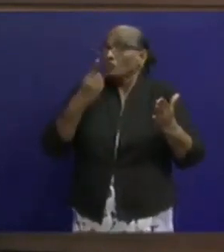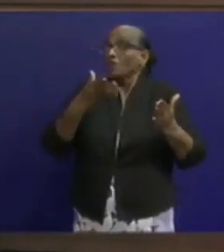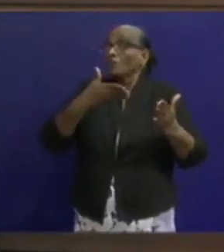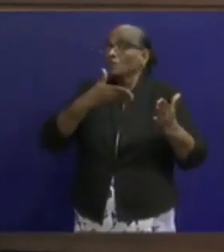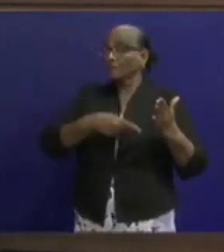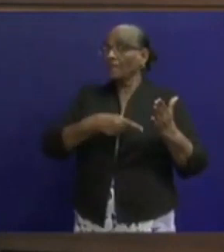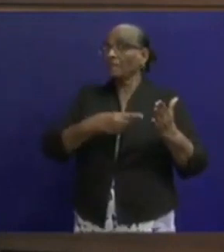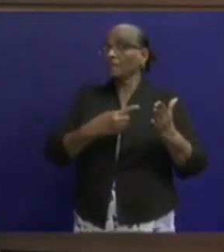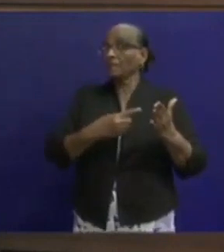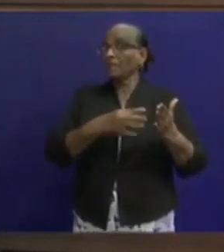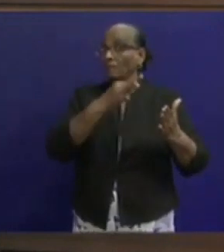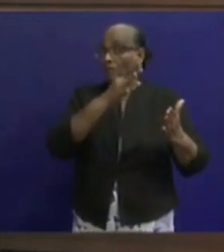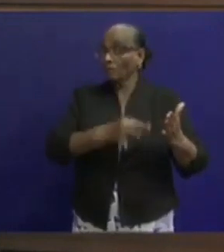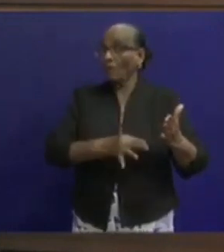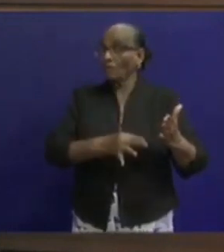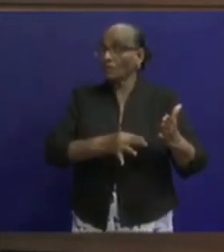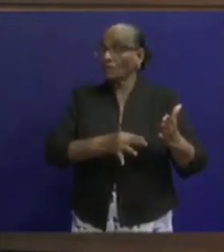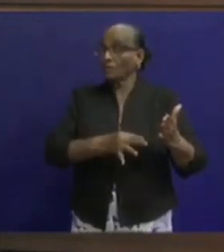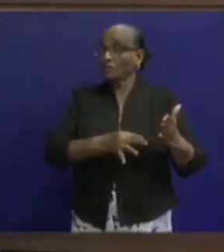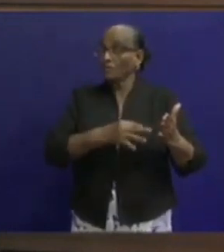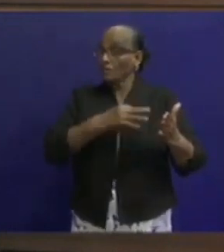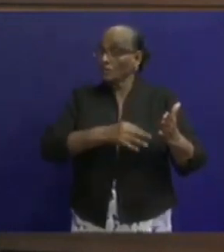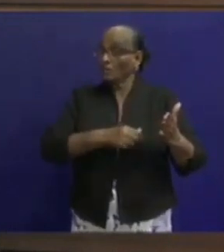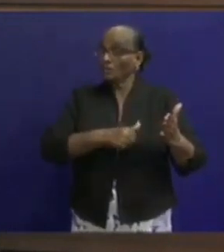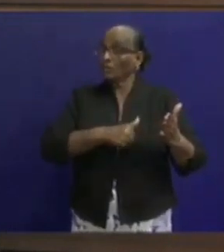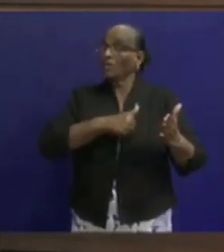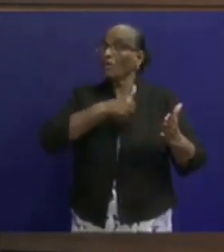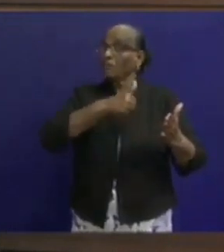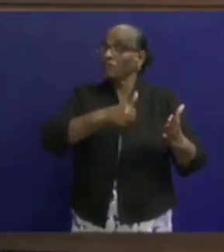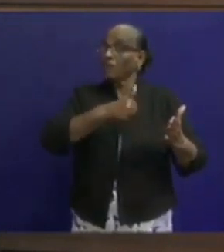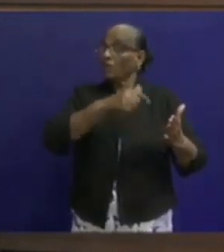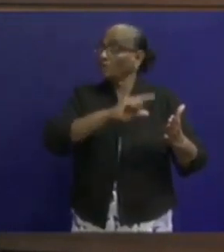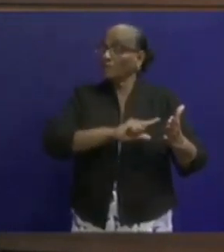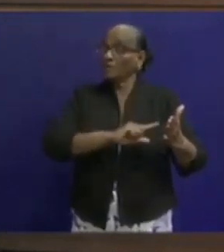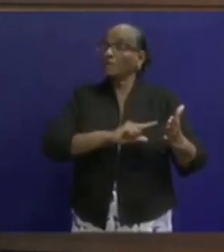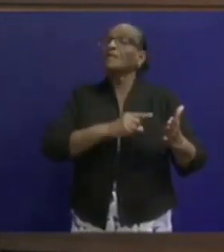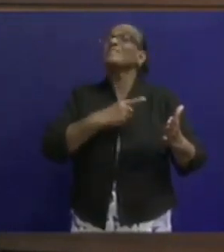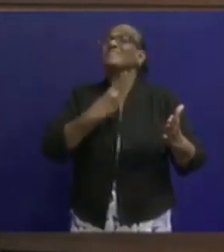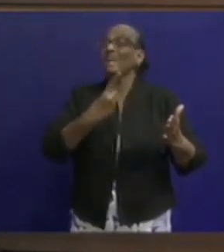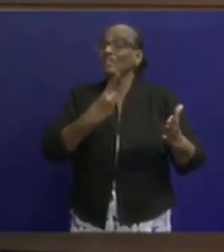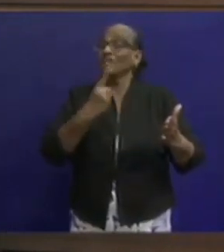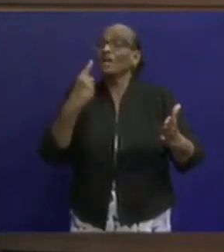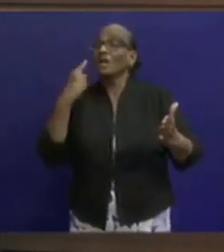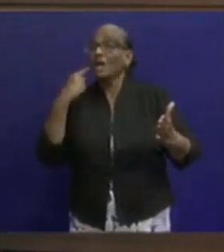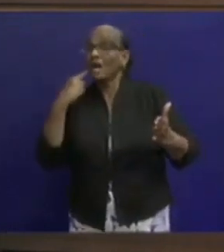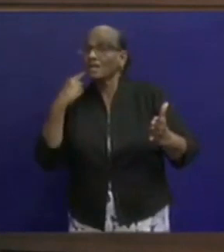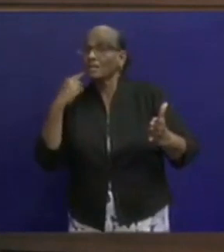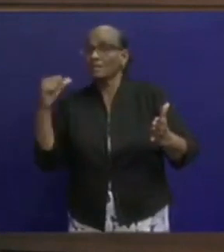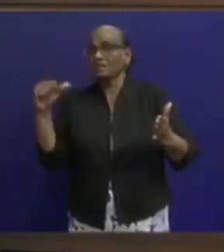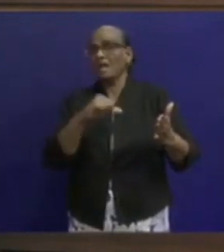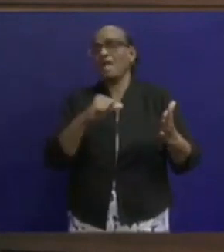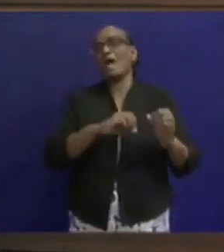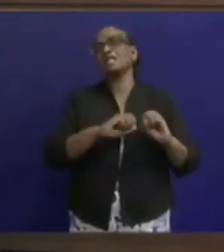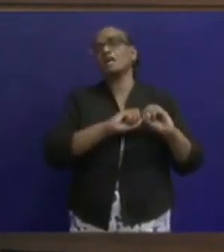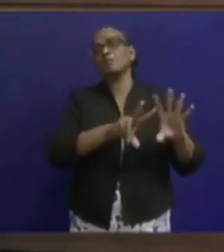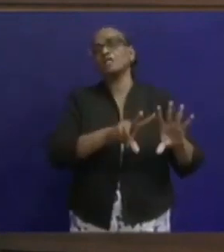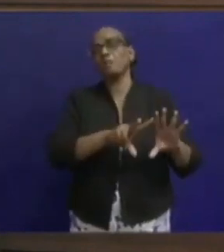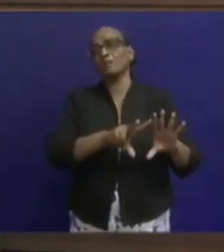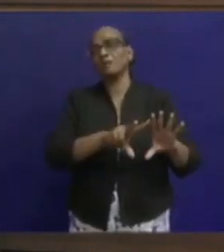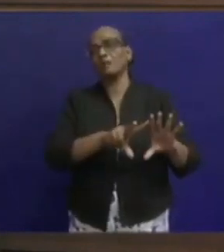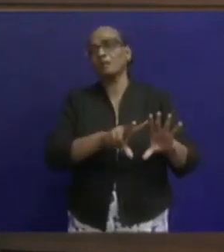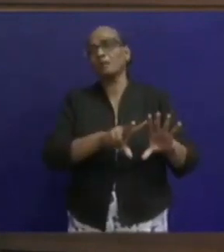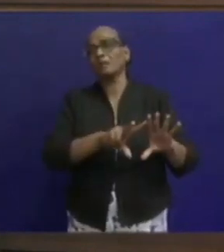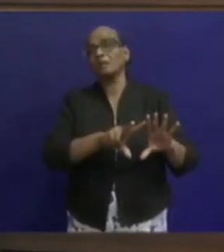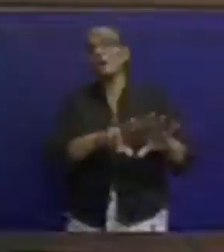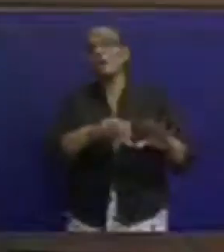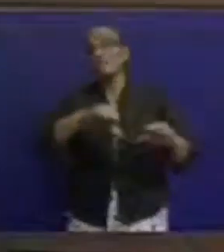u niet opvallig wat er wordt gezegd, bestaat de kans dat u anderen zou kunnen besmetten mocht u